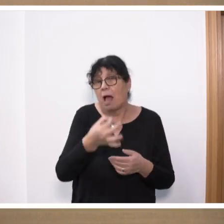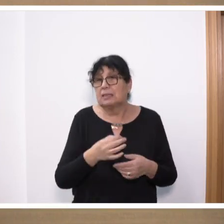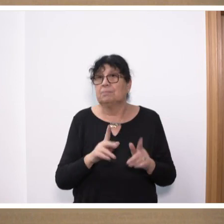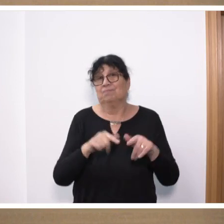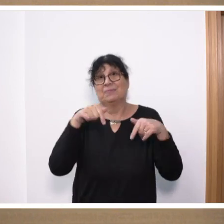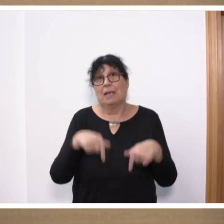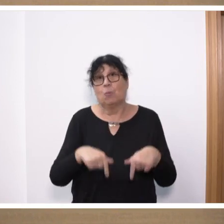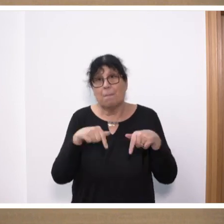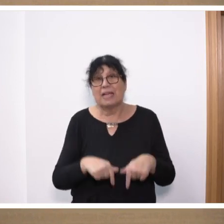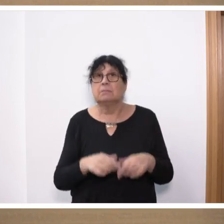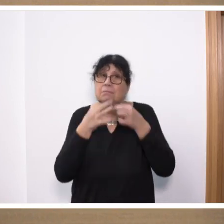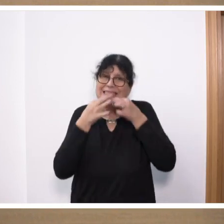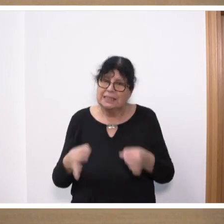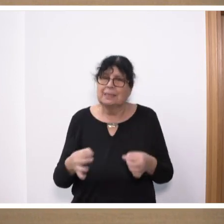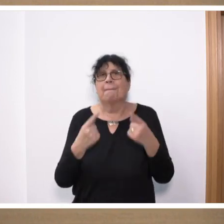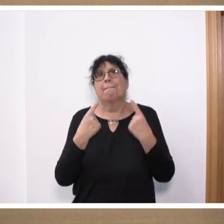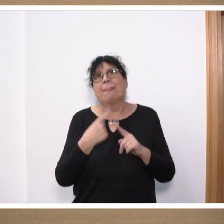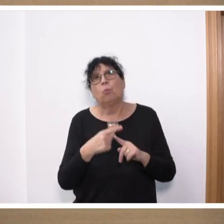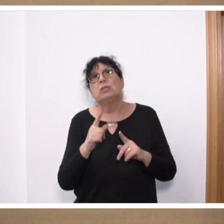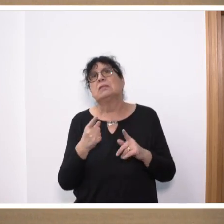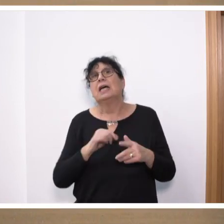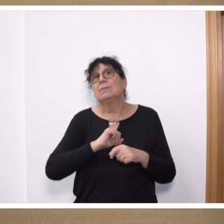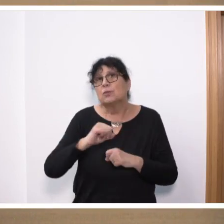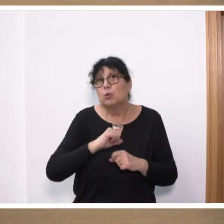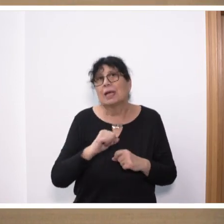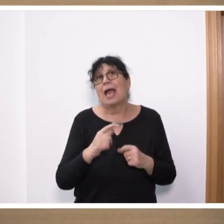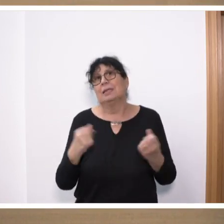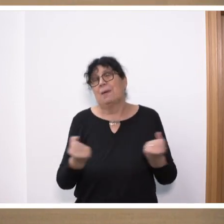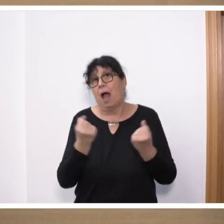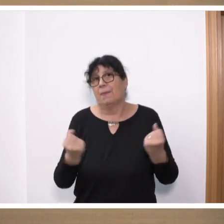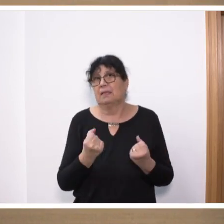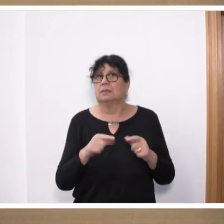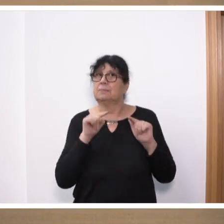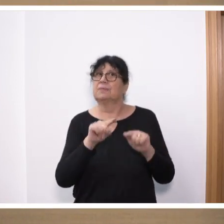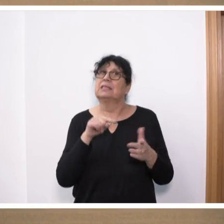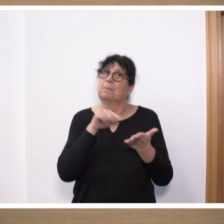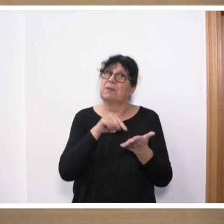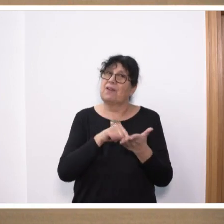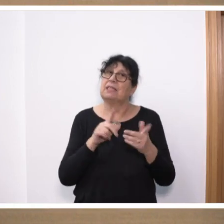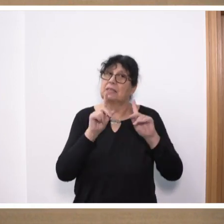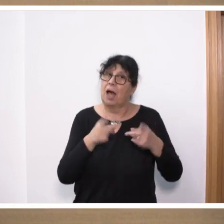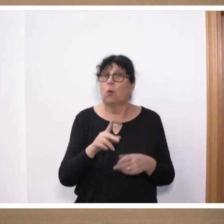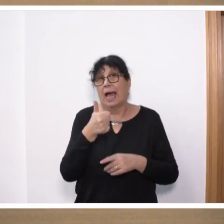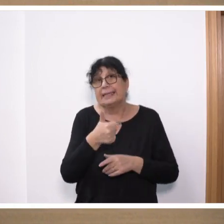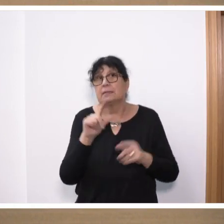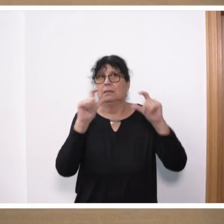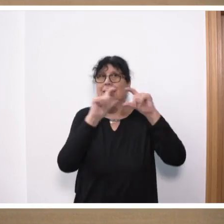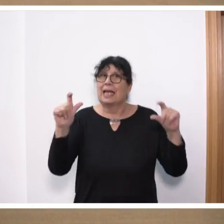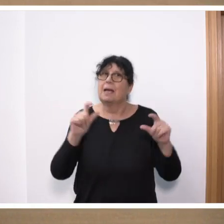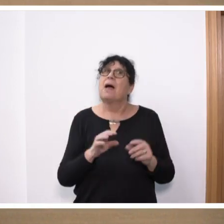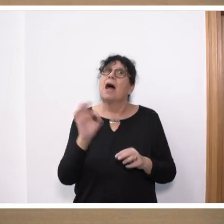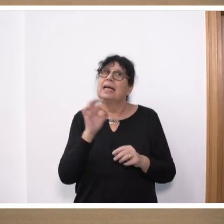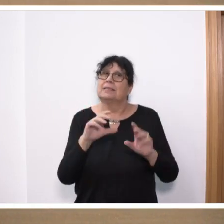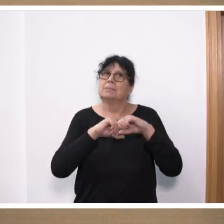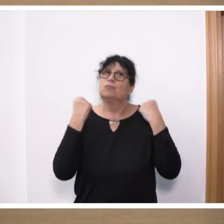gerade mit Präzision und der gebotenen Zügigkeit bearbeitet. Und das beweist eben auch eins, das Thema ist in der